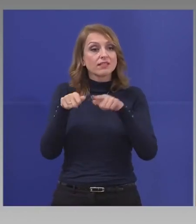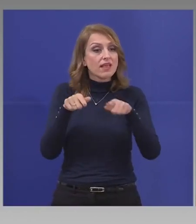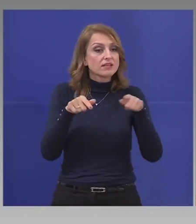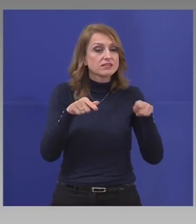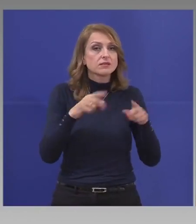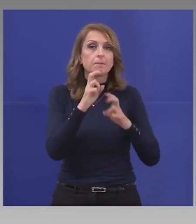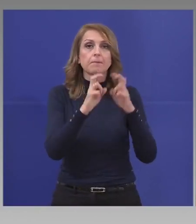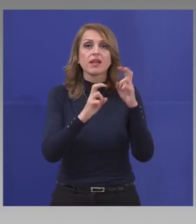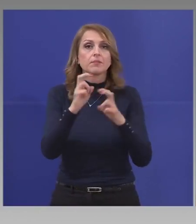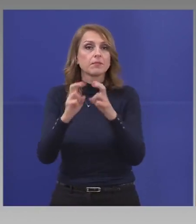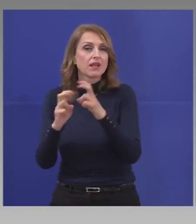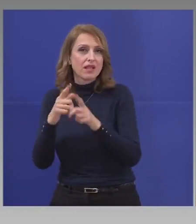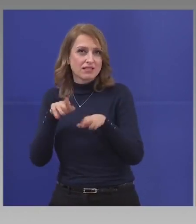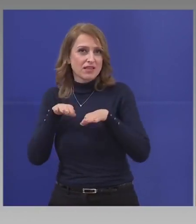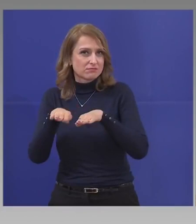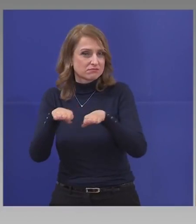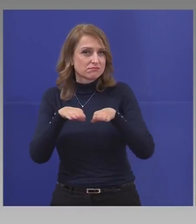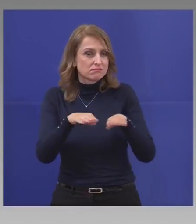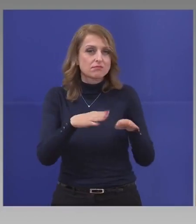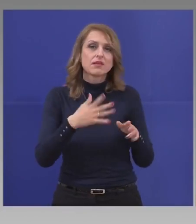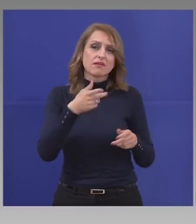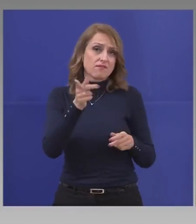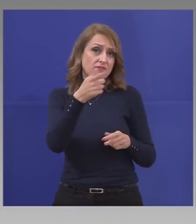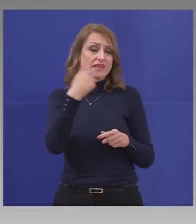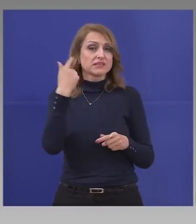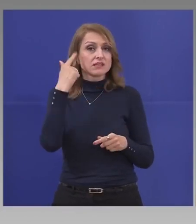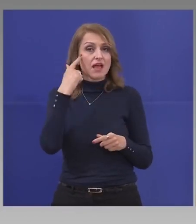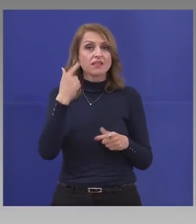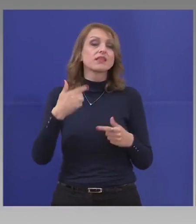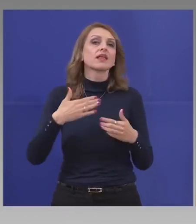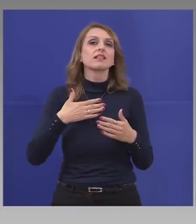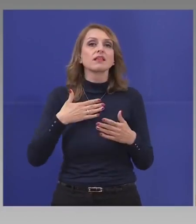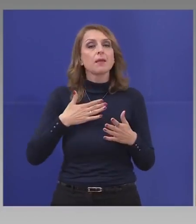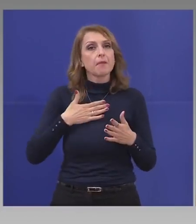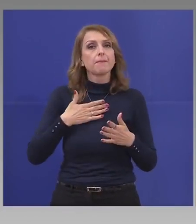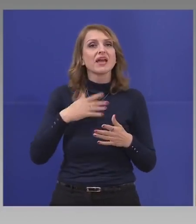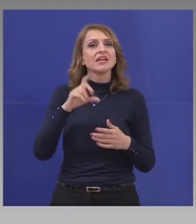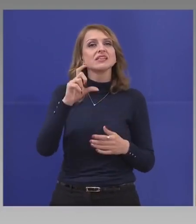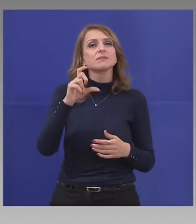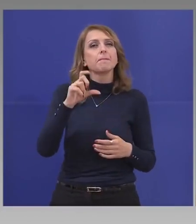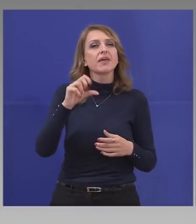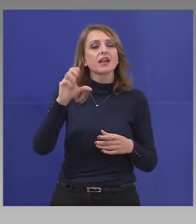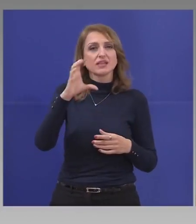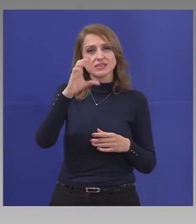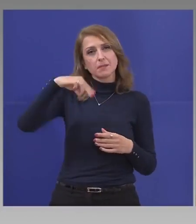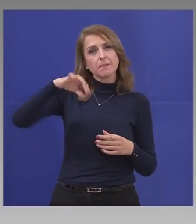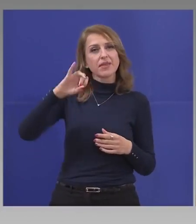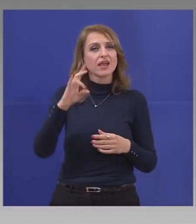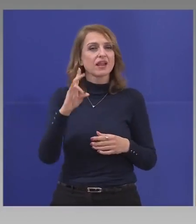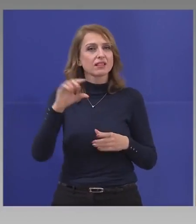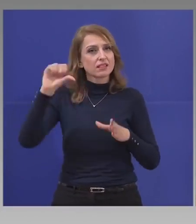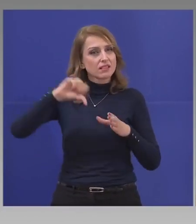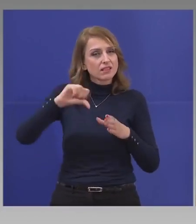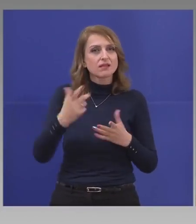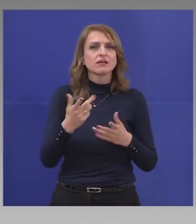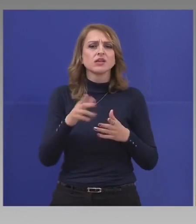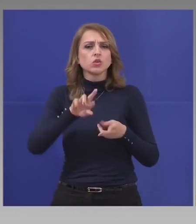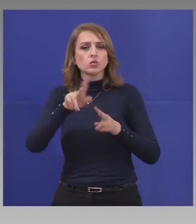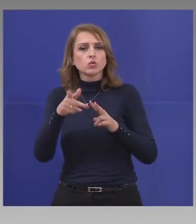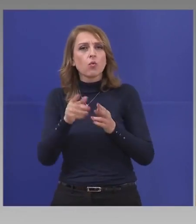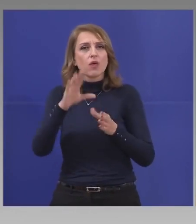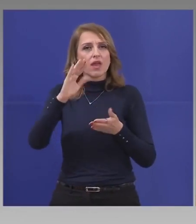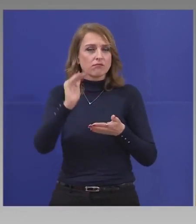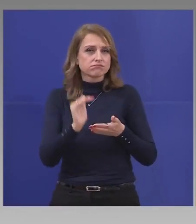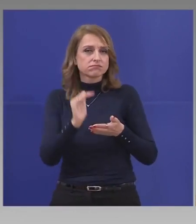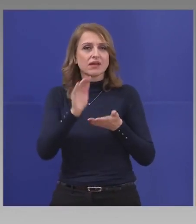днеска финансовия министр, знаете, освобождаваме спирт, още 150 тона, за да може за дезинфектанти, за